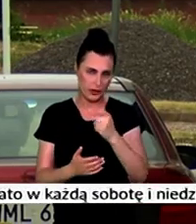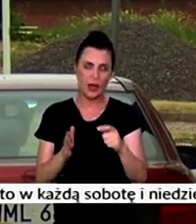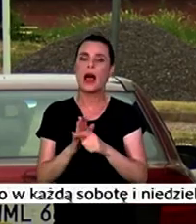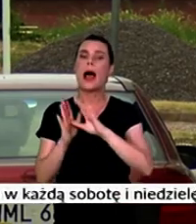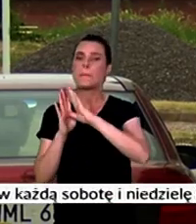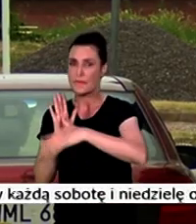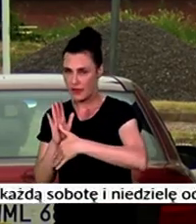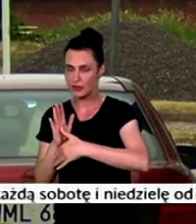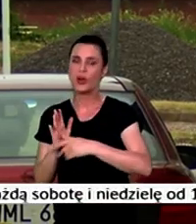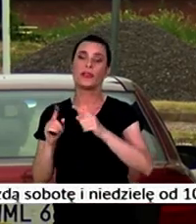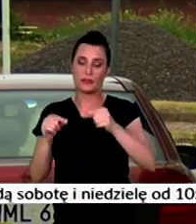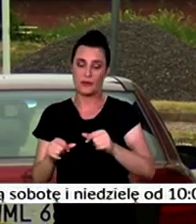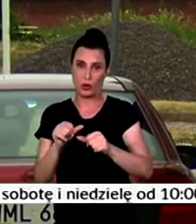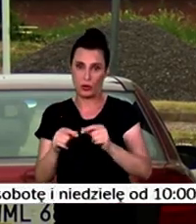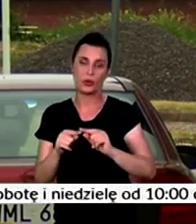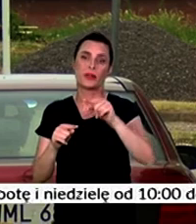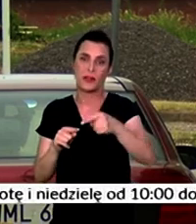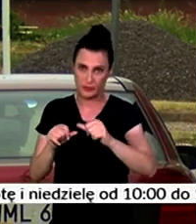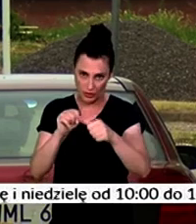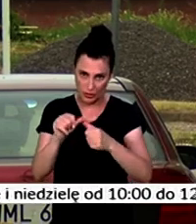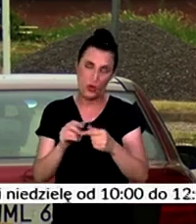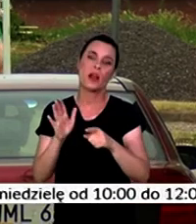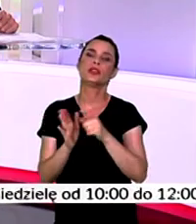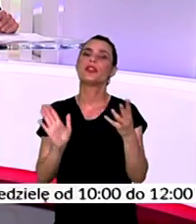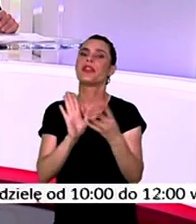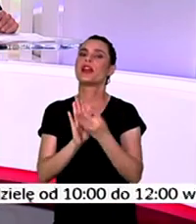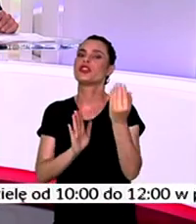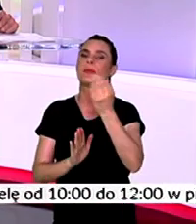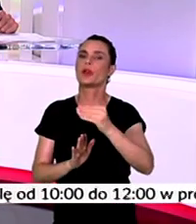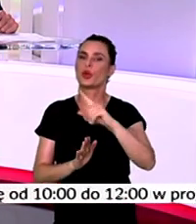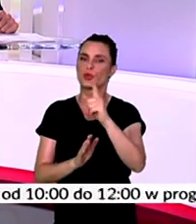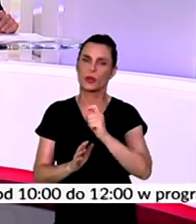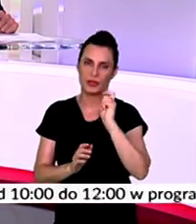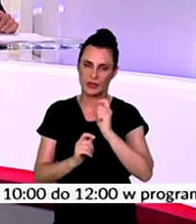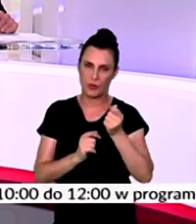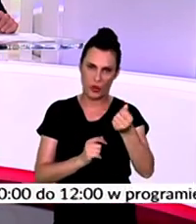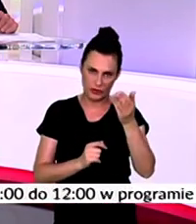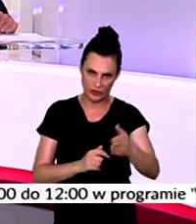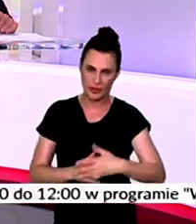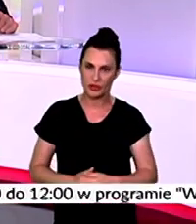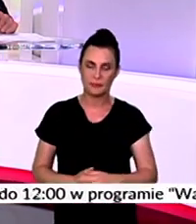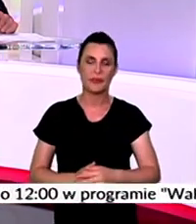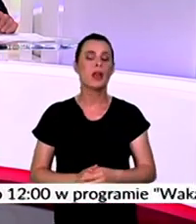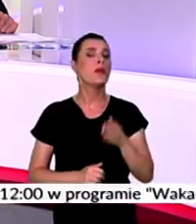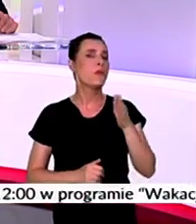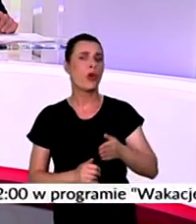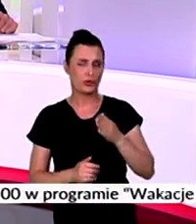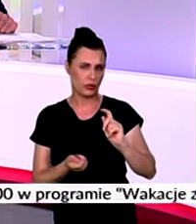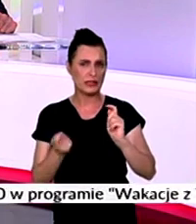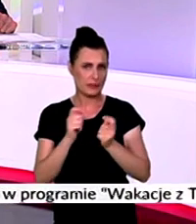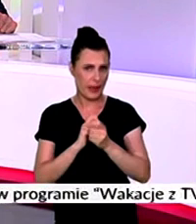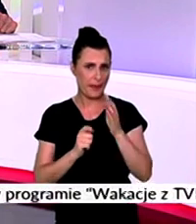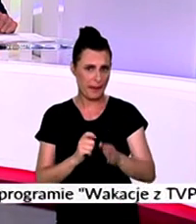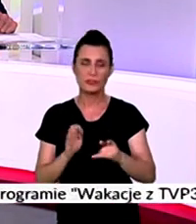tym i następnym roku zapłaci ponad 19 milionów złotych. Kolejne zmiany w kursowaniu pociągów spowodowane m